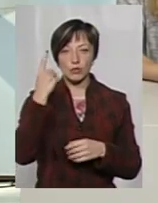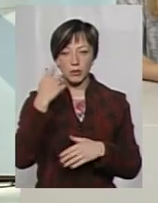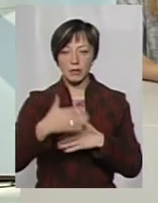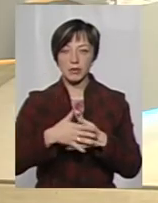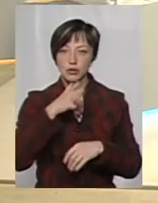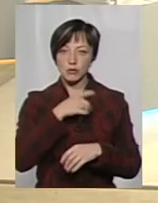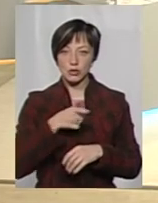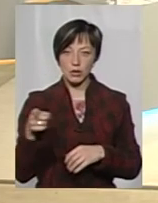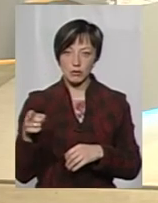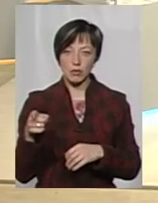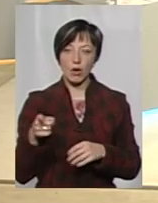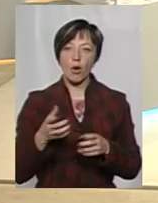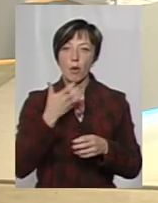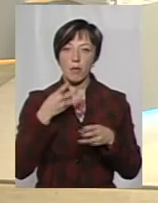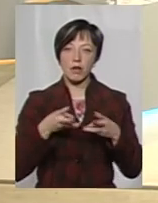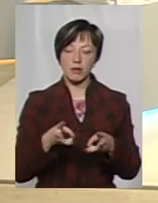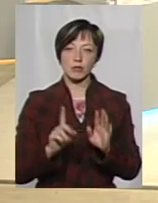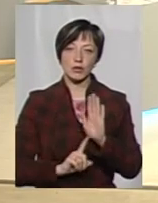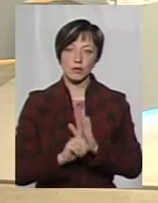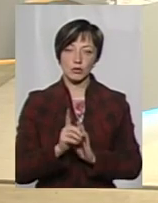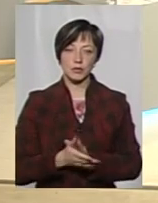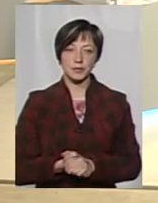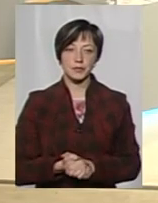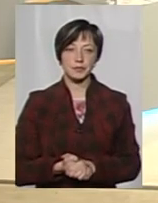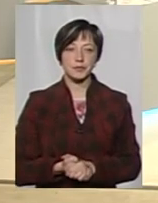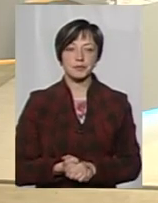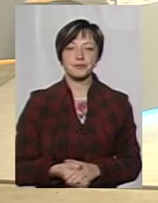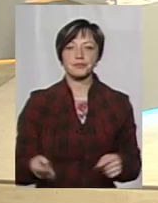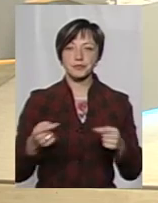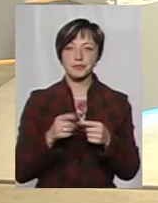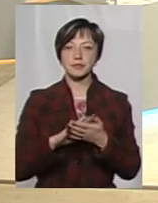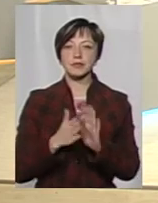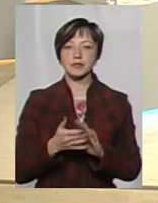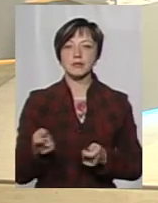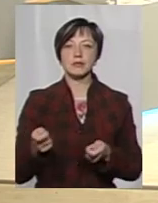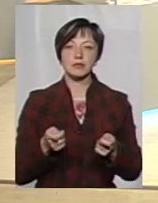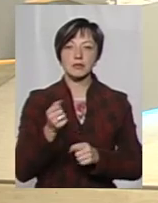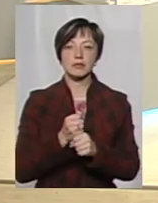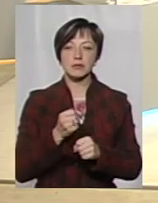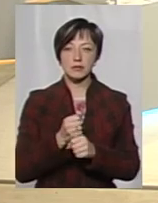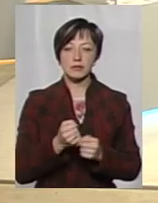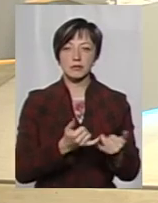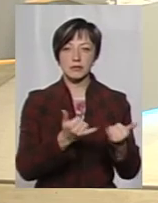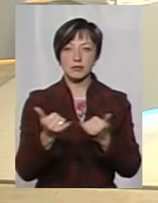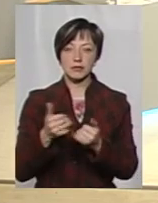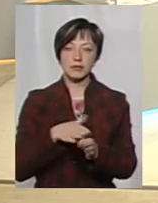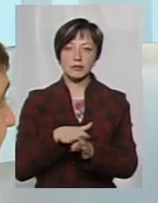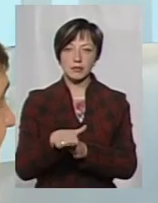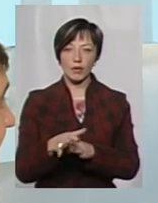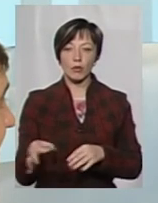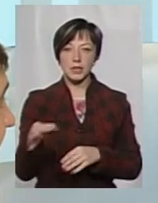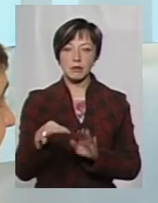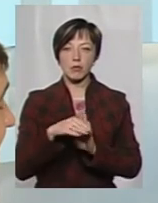найближчий час опалення буде включене. І відповідно до положення, управління розробляє і забезпечує реалізацію